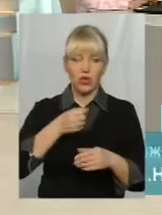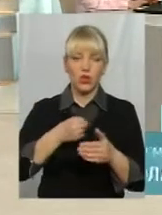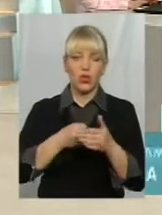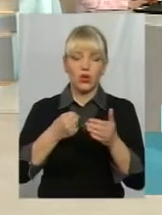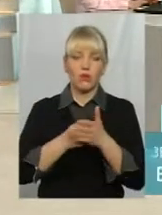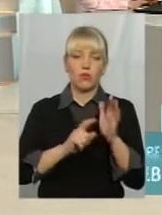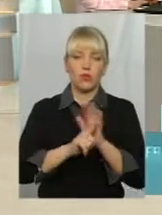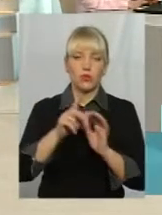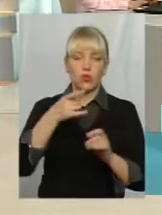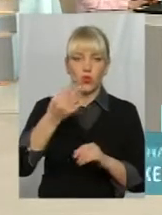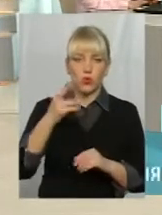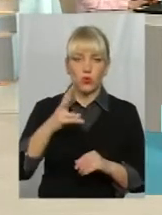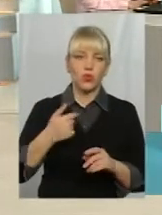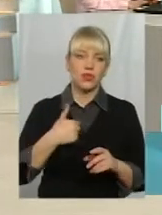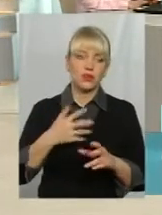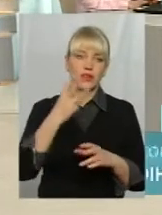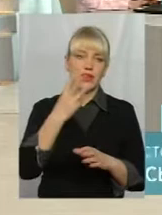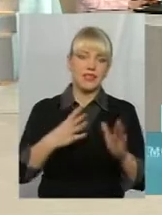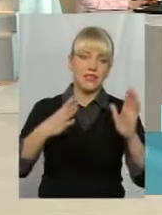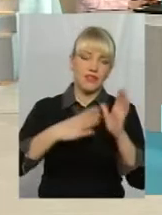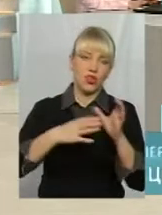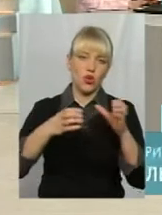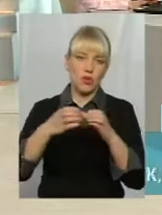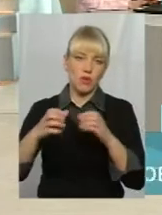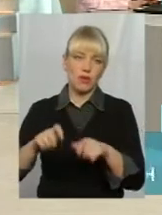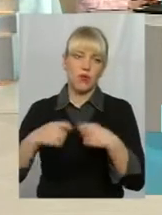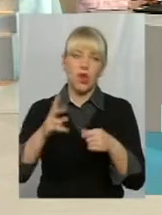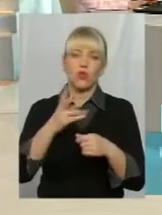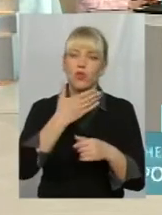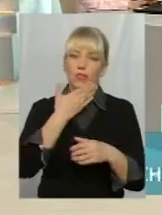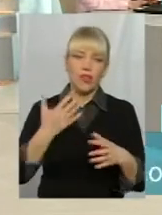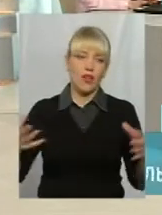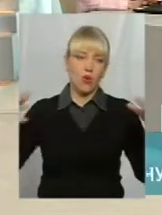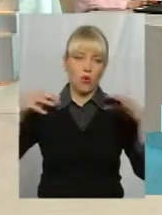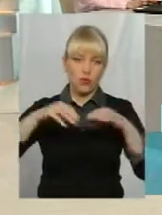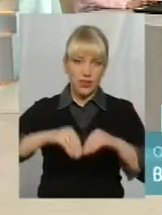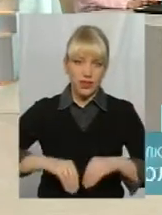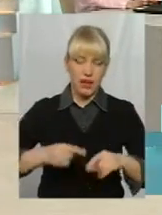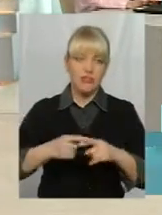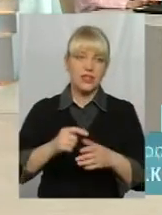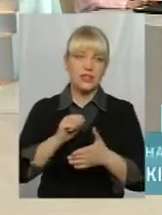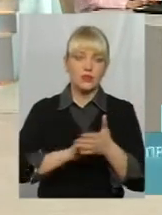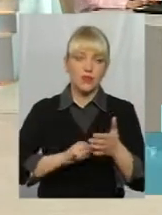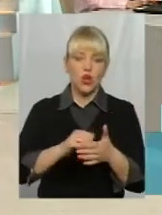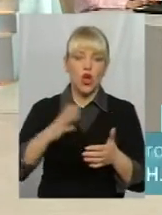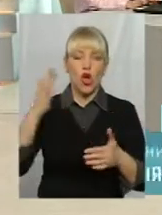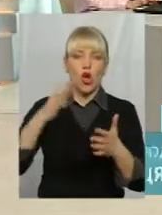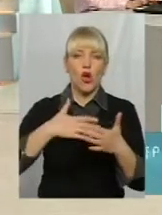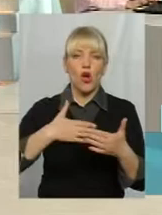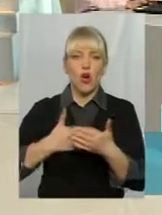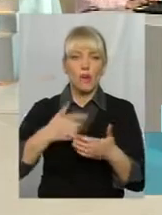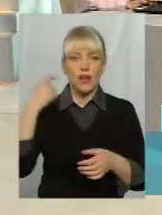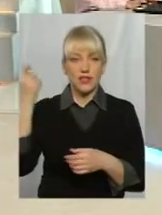грудня ми плануємо усім 39 громадам передати. І, до речі, ті, хто не об'єднався, от з приводу громадських пасовищ, я вже знову говорив за